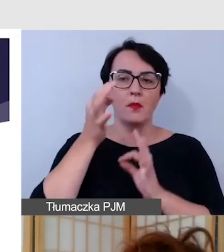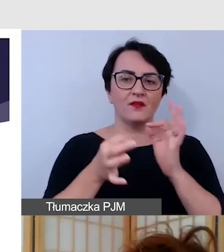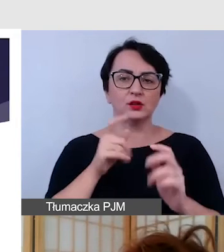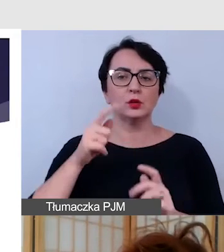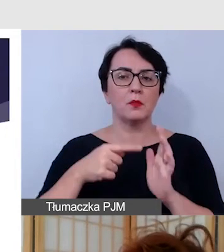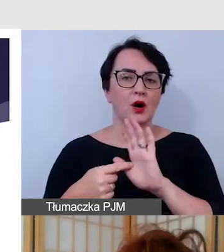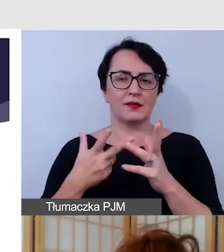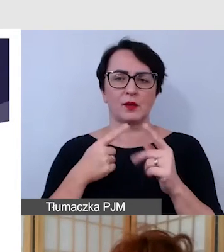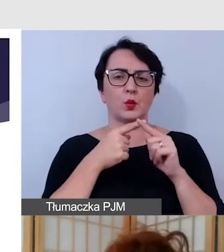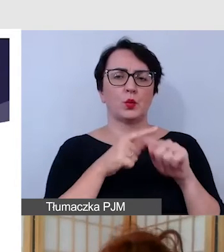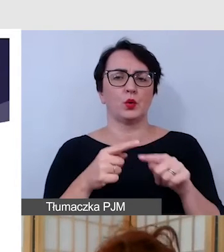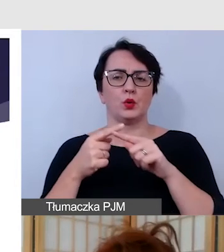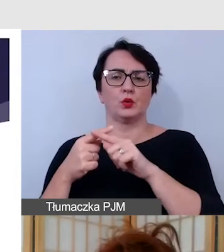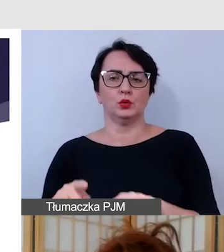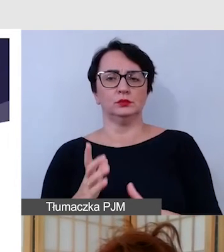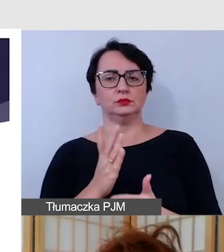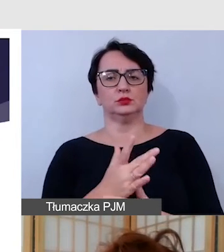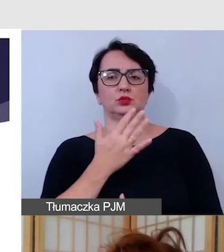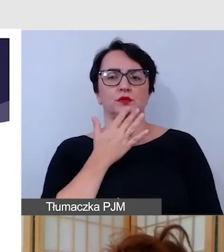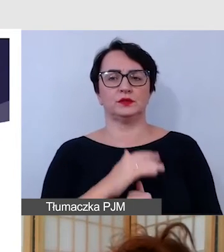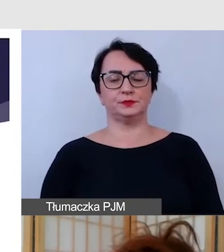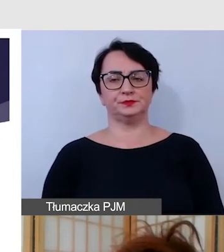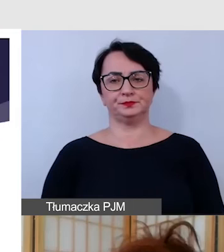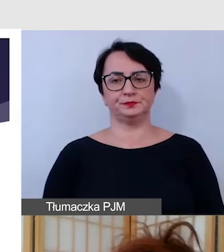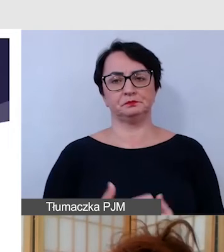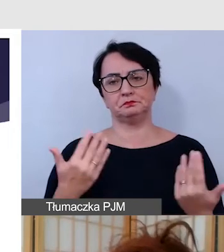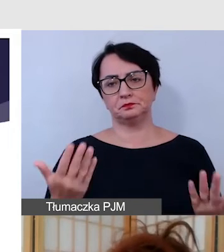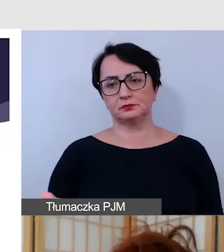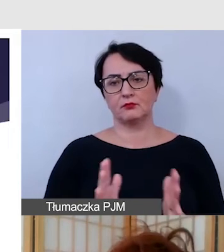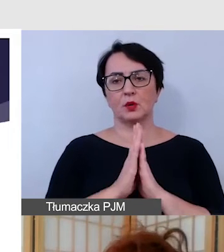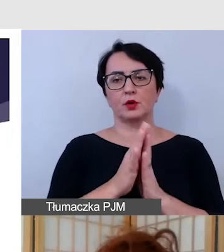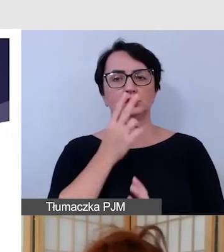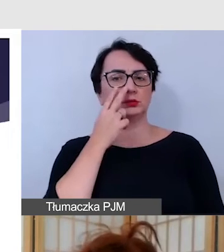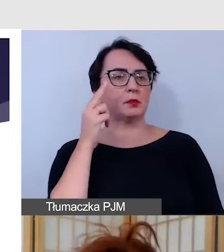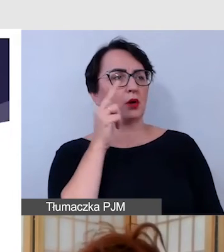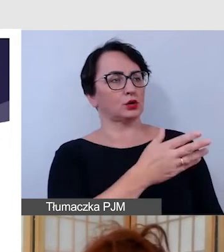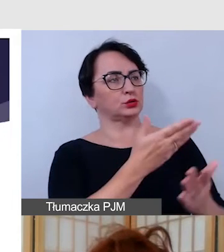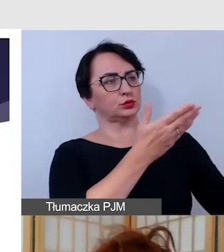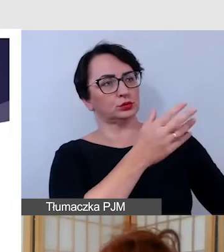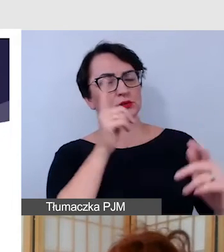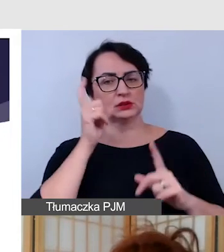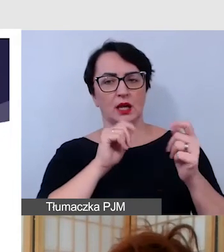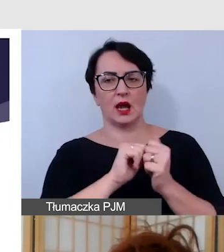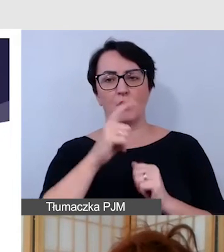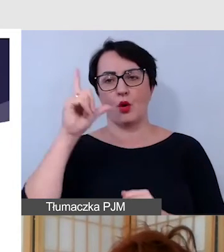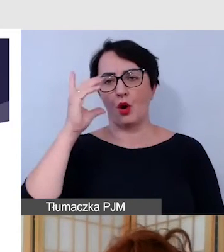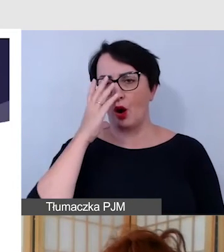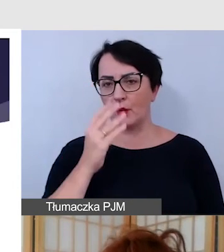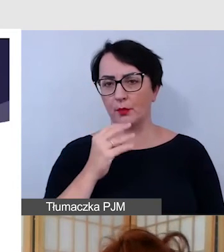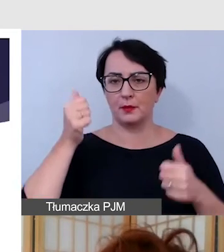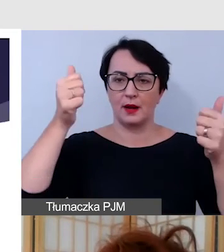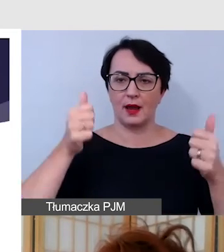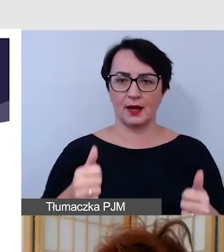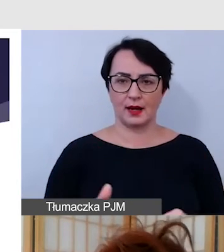tylko krótko sformułuje na przykład stwierdzenie proszę spojrzeć na obraz czy na plakat